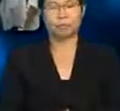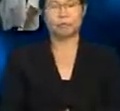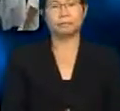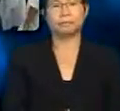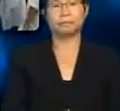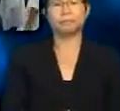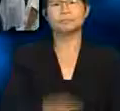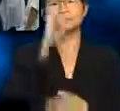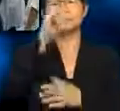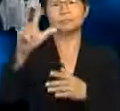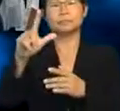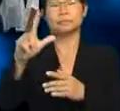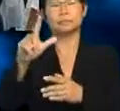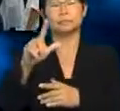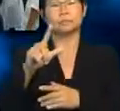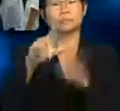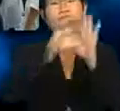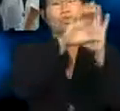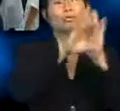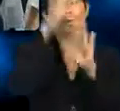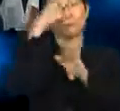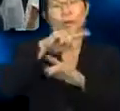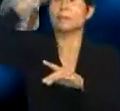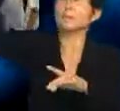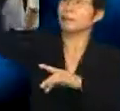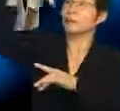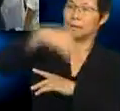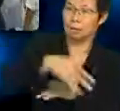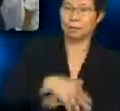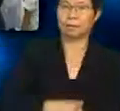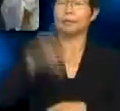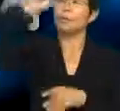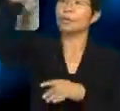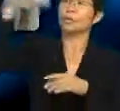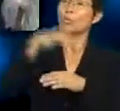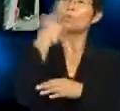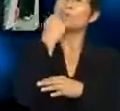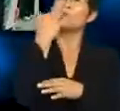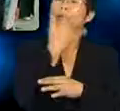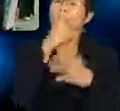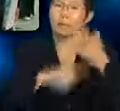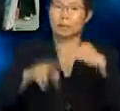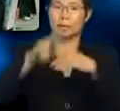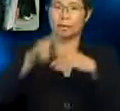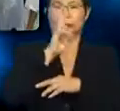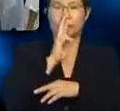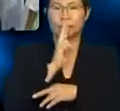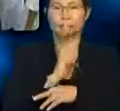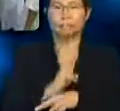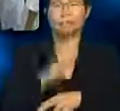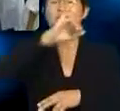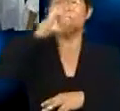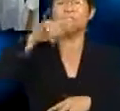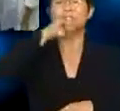Baik, adalah model bagi matahari. Matahari berwarna apa, murid-murid? Ya! Baik.